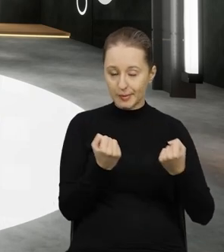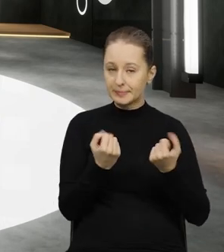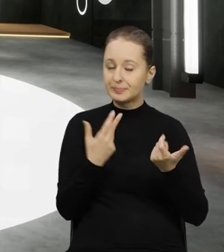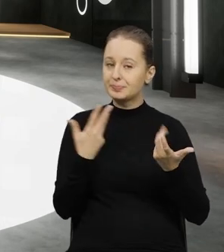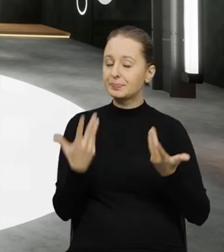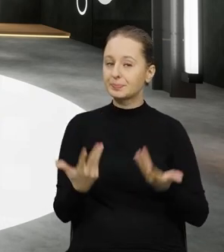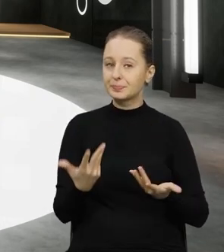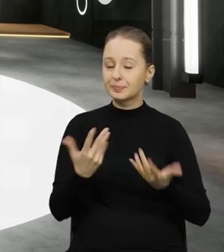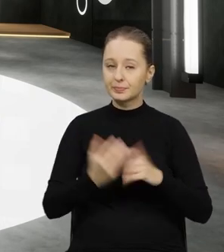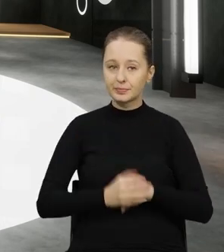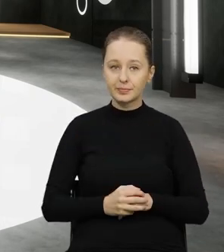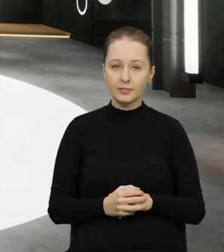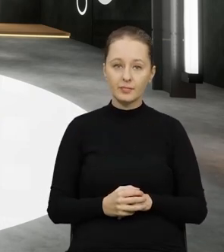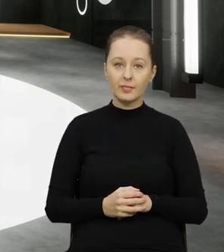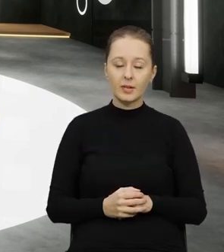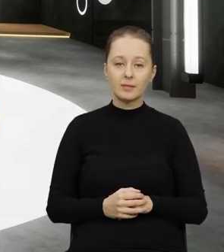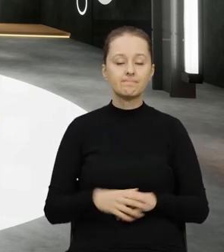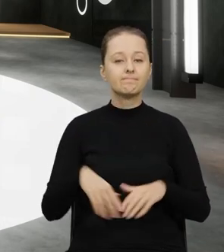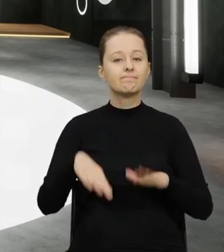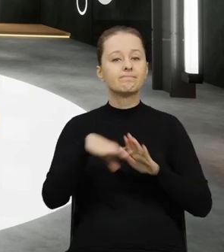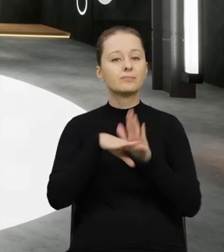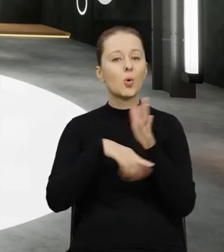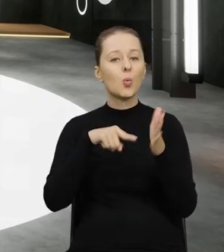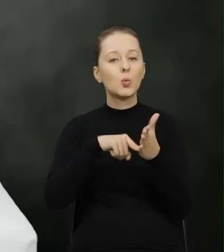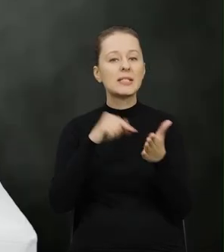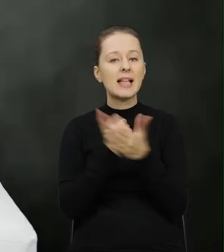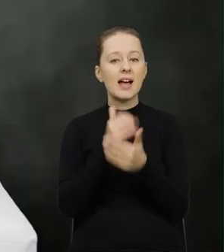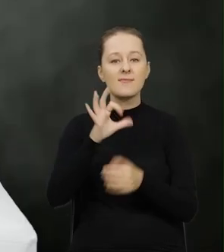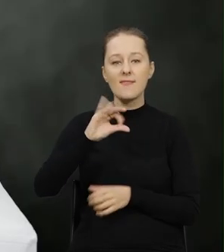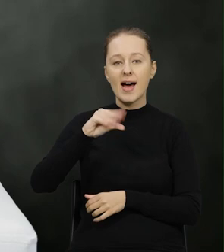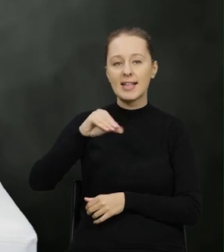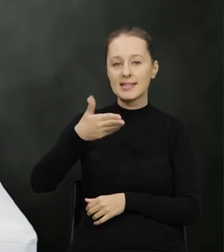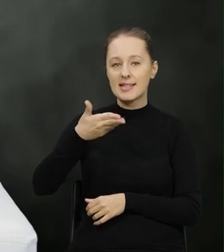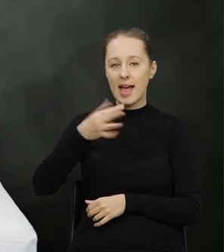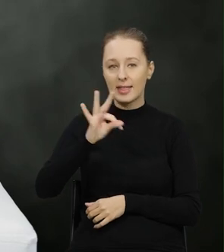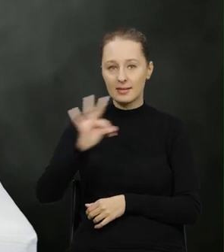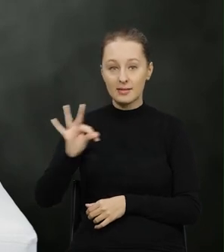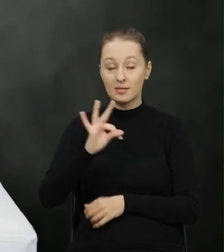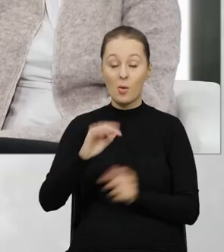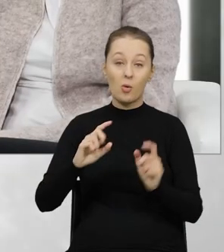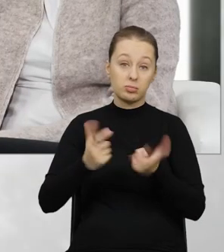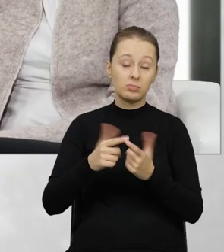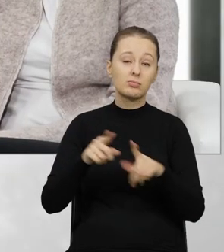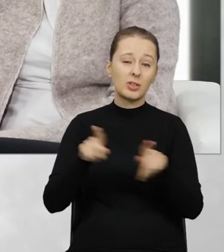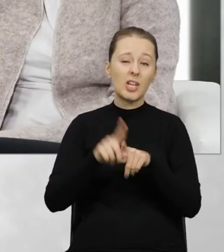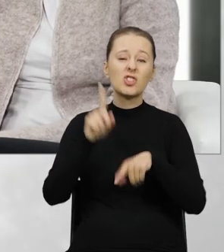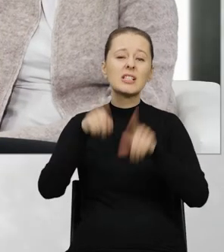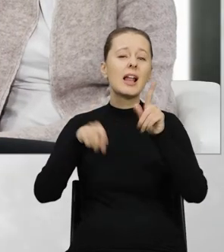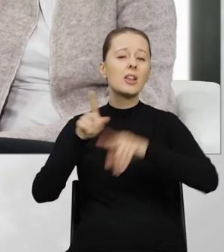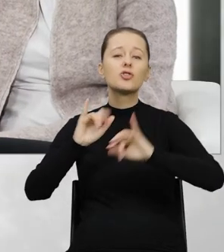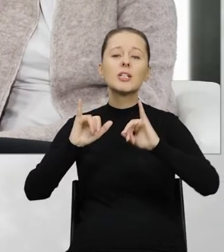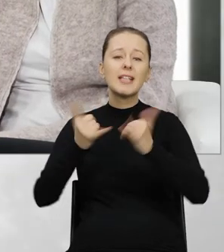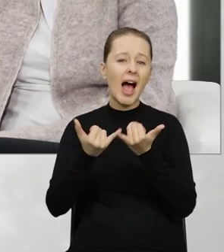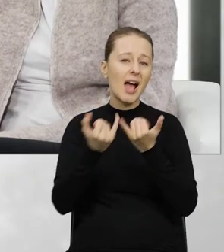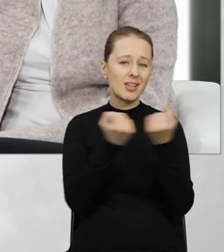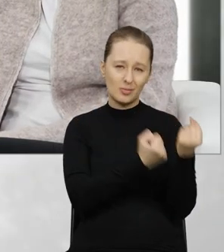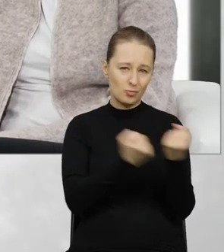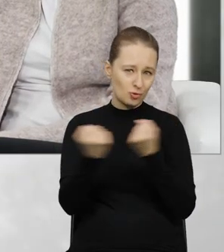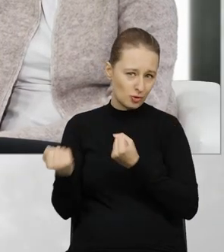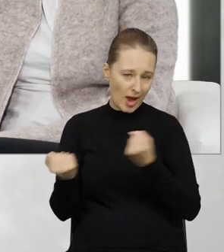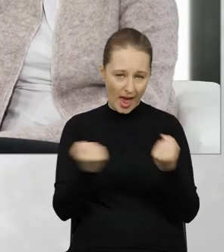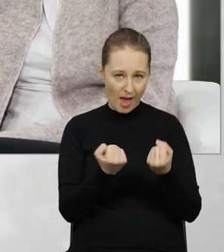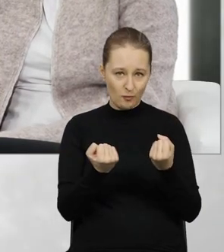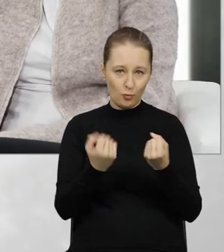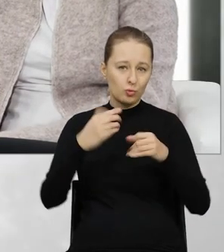to z punktu widzenia ustawy SEND-owskiej w przypadku, bo to też uzależnione jest od tego, z jakiego rodzaju